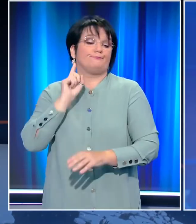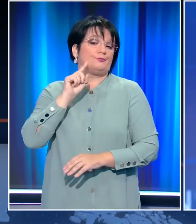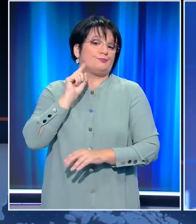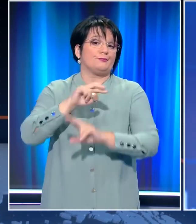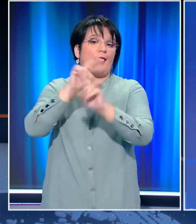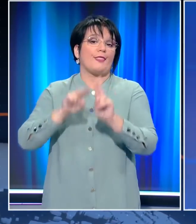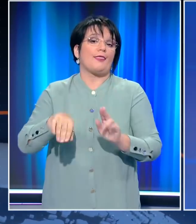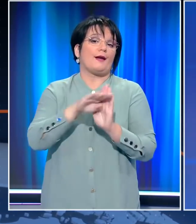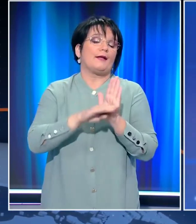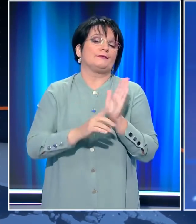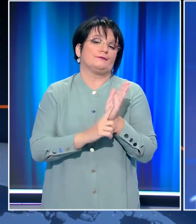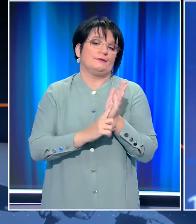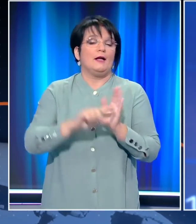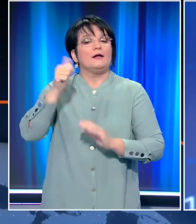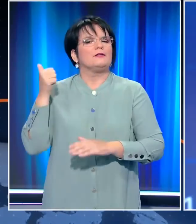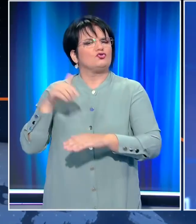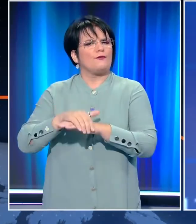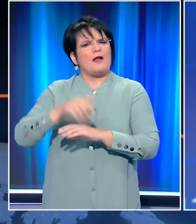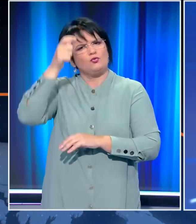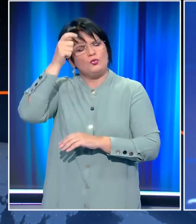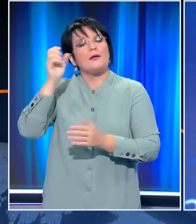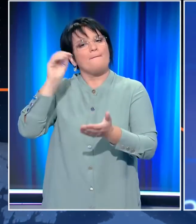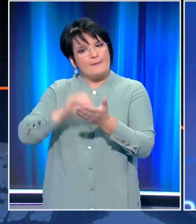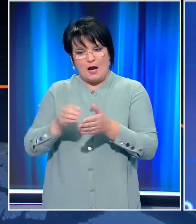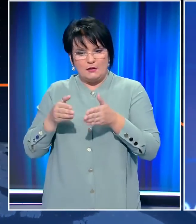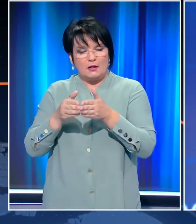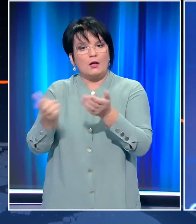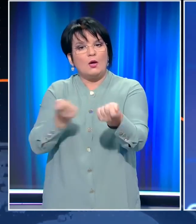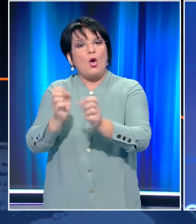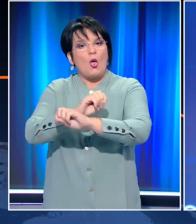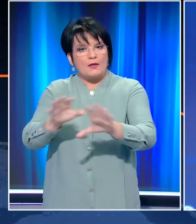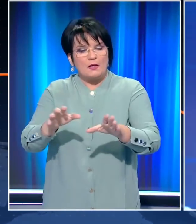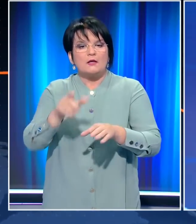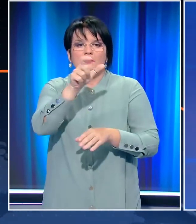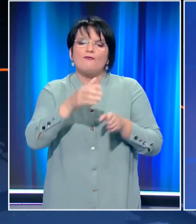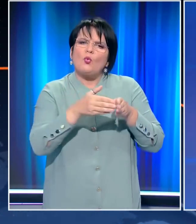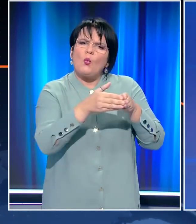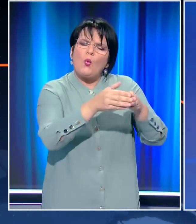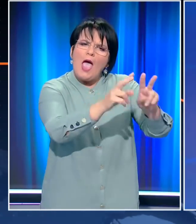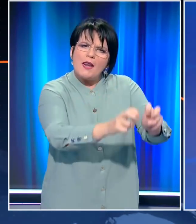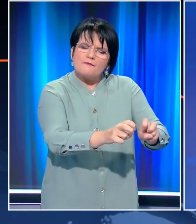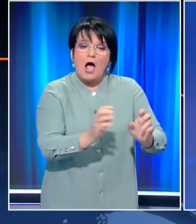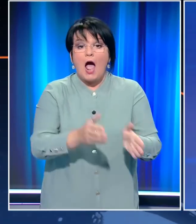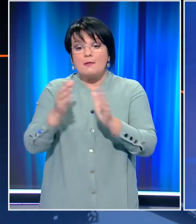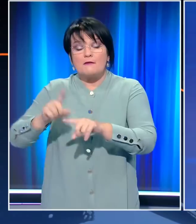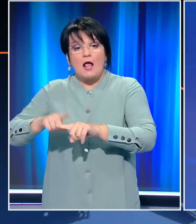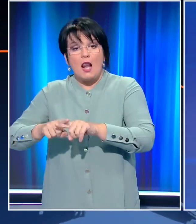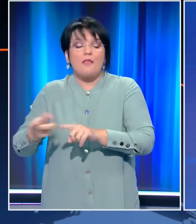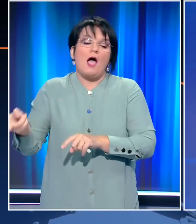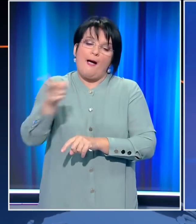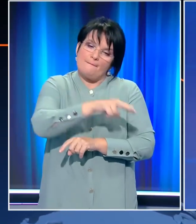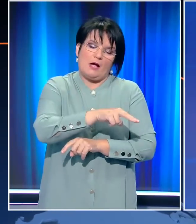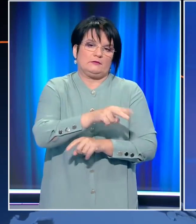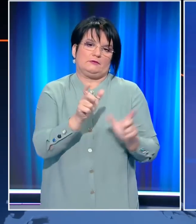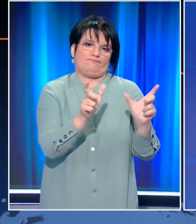διεθνείς αντιδράσεις. Αργά χθες το βράδυ η Τουρκία εξέδωσε και νέα ναύτεξ για το Ρούτς Ρέις με την Αθήνα να απαντά με αντινάφτεξ. Την